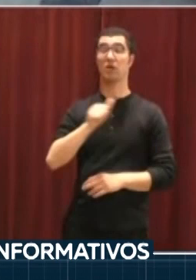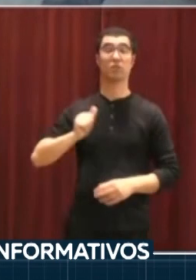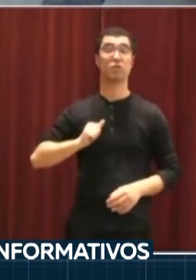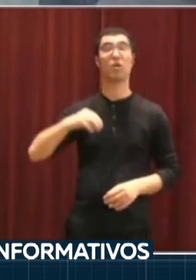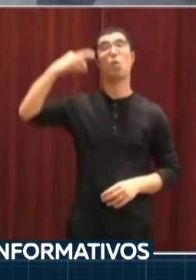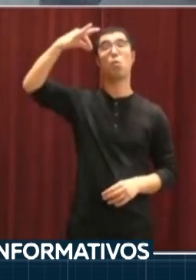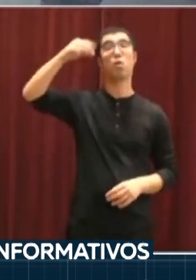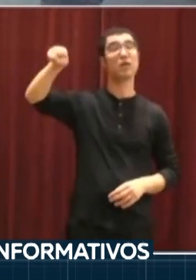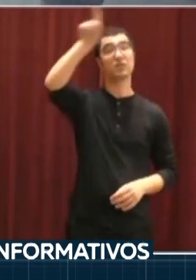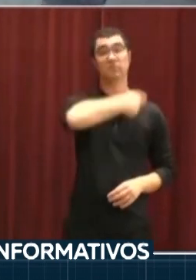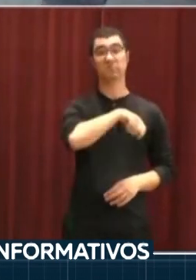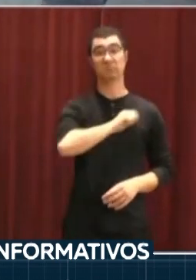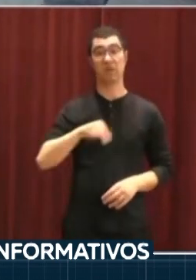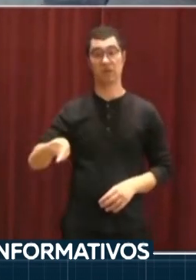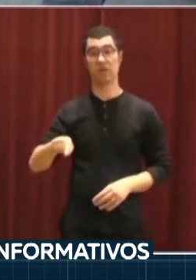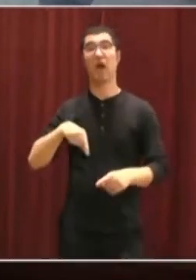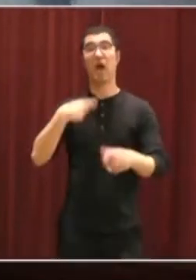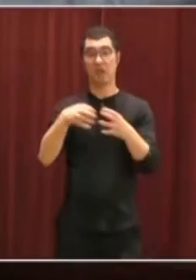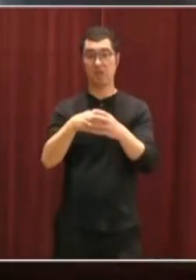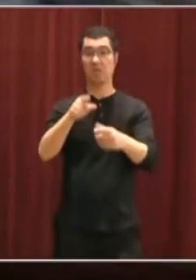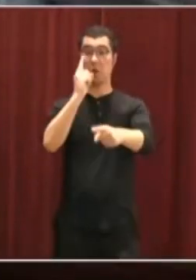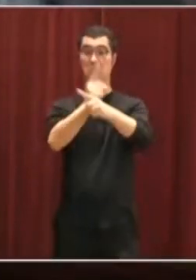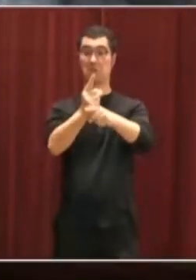actuat en s'oposició del Partit Popular. Gràcies. Gràcies. Gràcies. Gràcies. Gràcies. Gràcies.